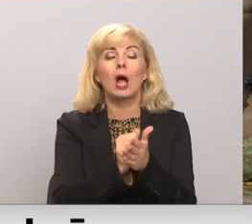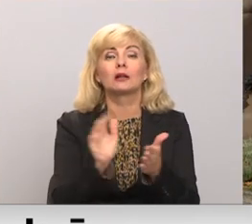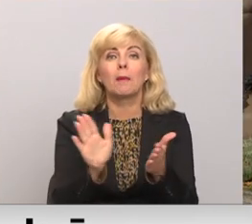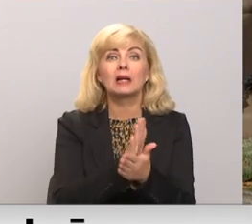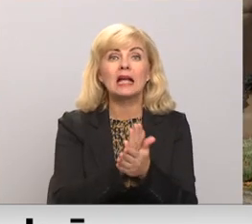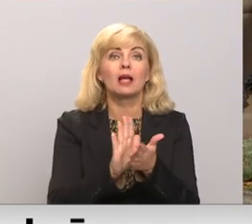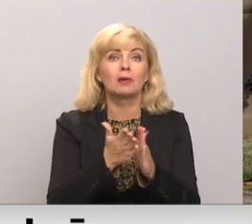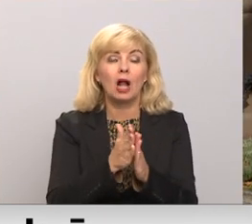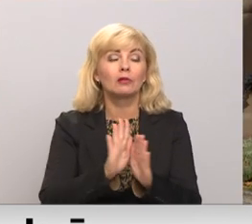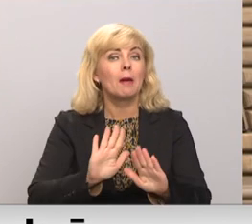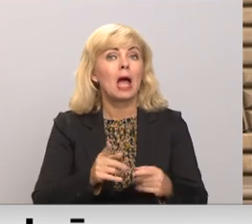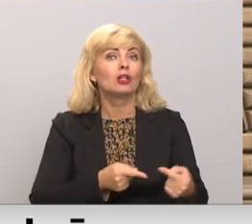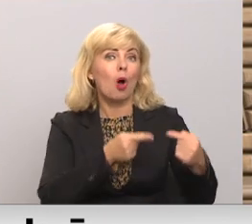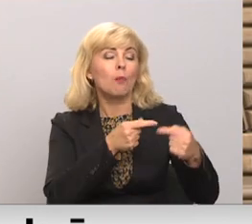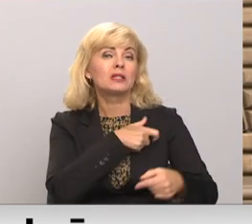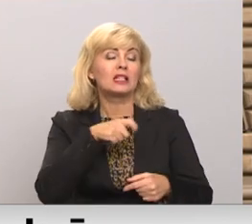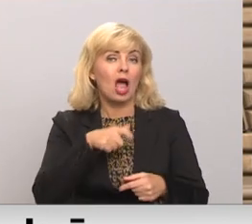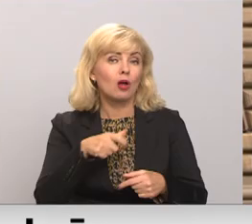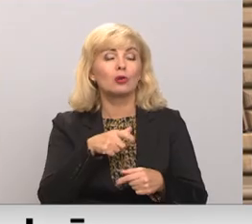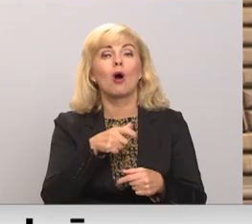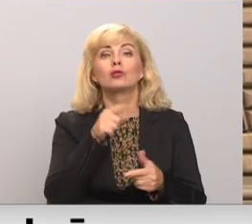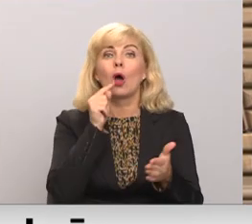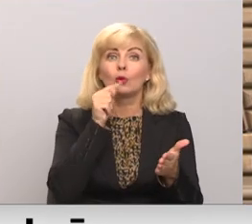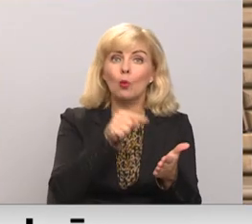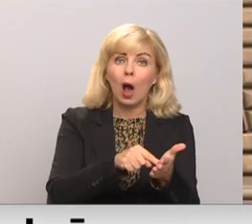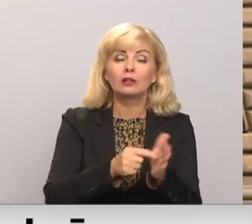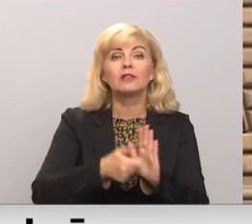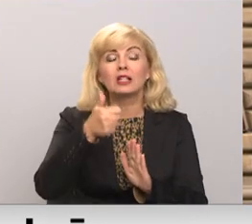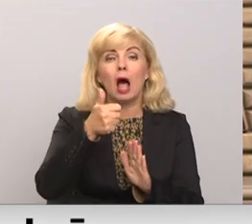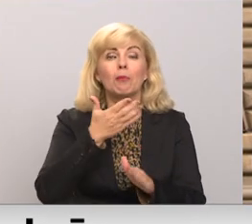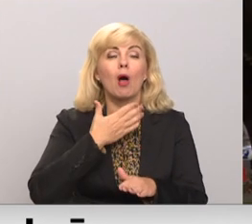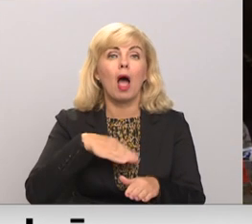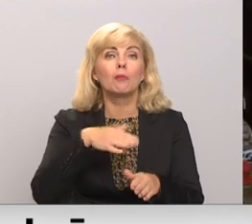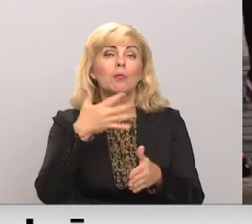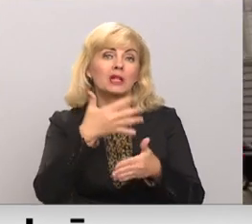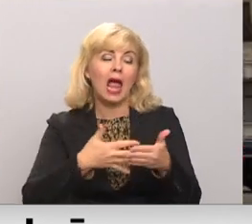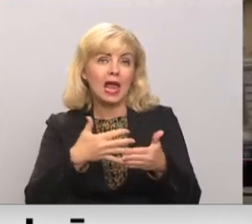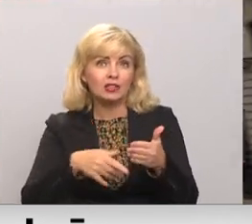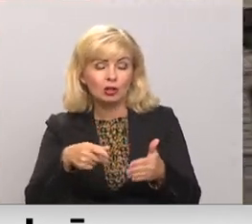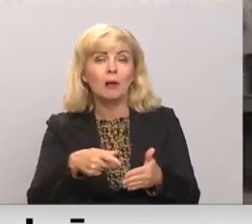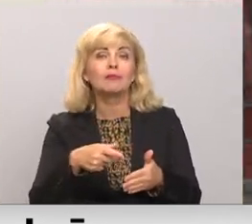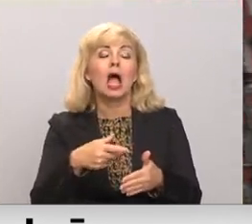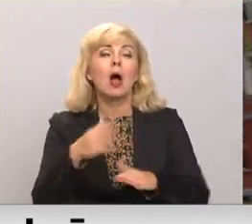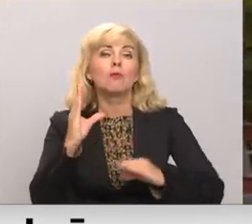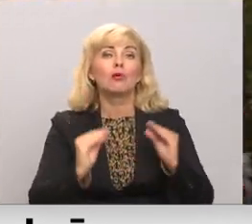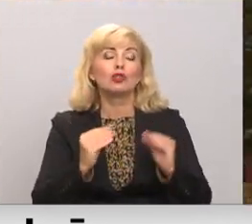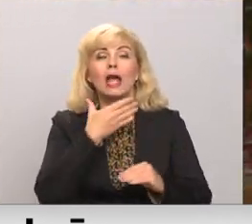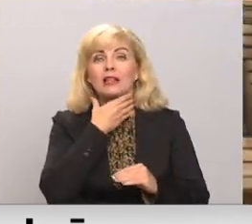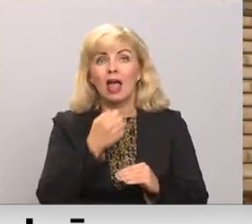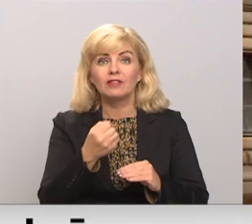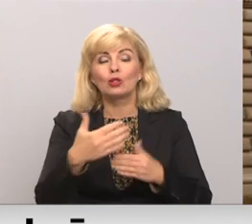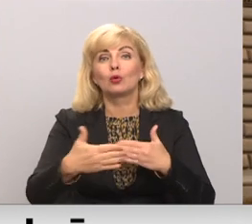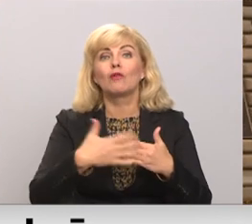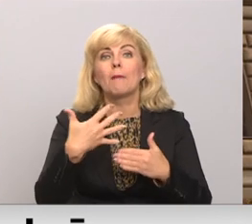Savukārt opozīcijas deputāts norādīja, ka visi labumi ir uz parādu rēķina, plānots, ka budžeta deficīts tuvosies 5%.